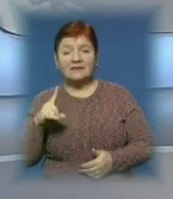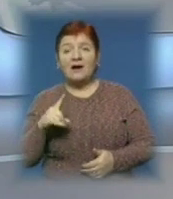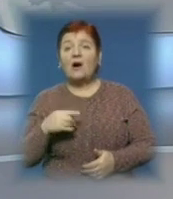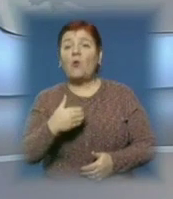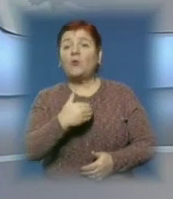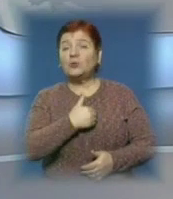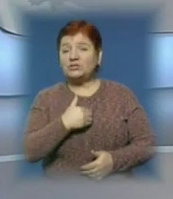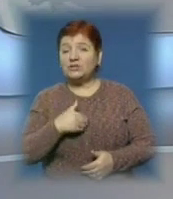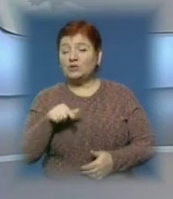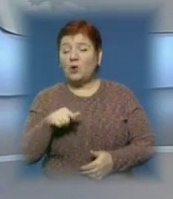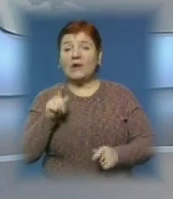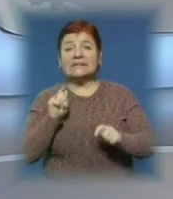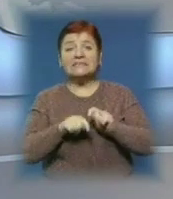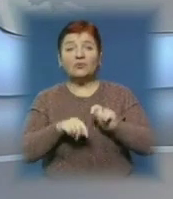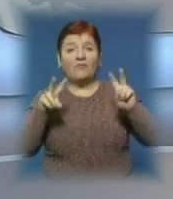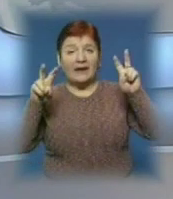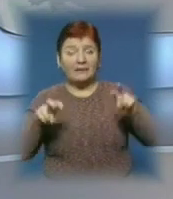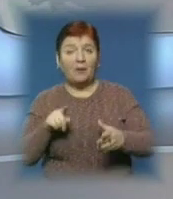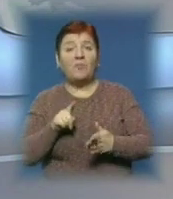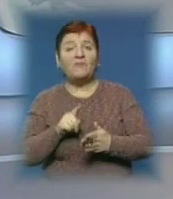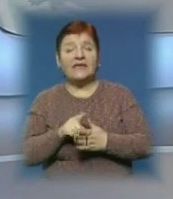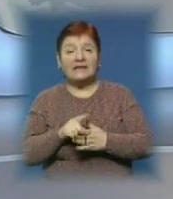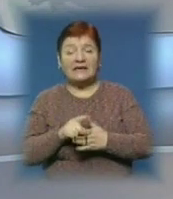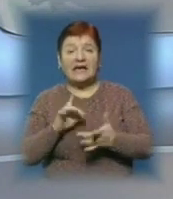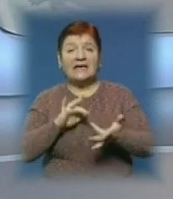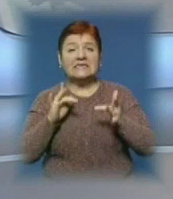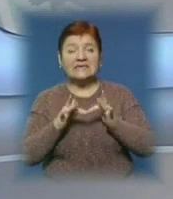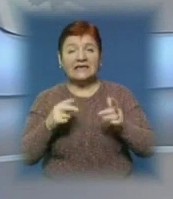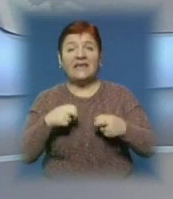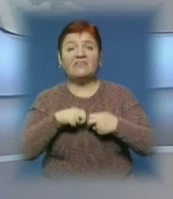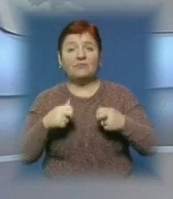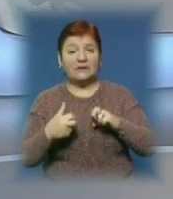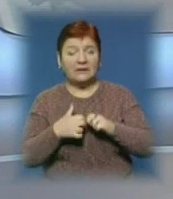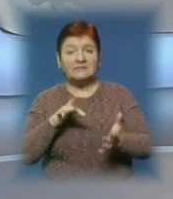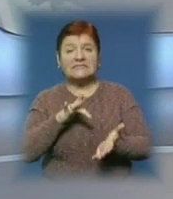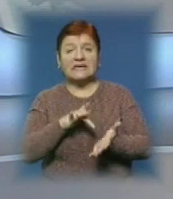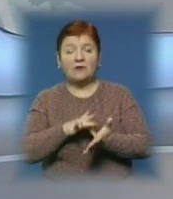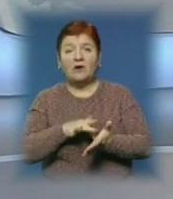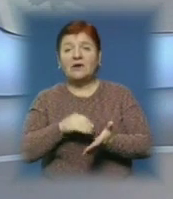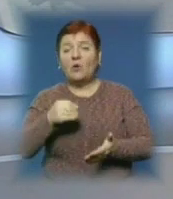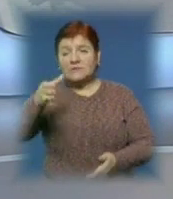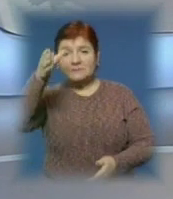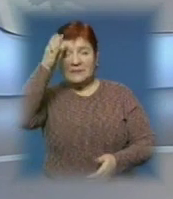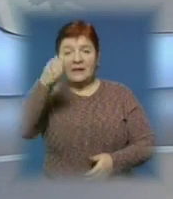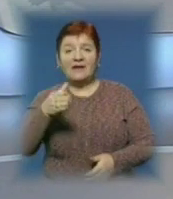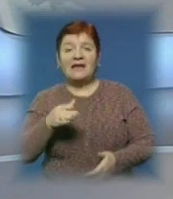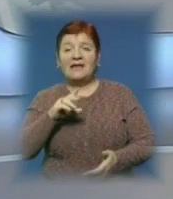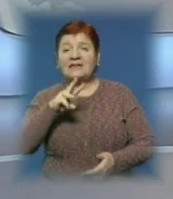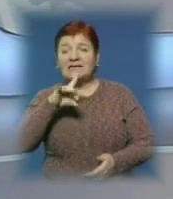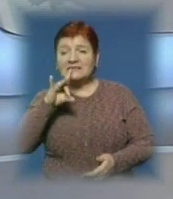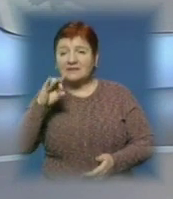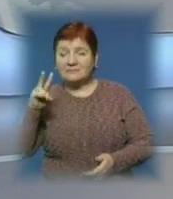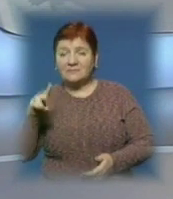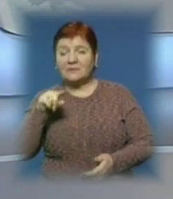охочі пройти цьогорічне тестування, повинні відвідати сайт Івано-Франківського регіонального центру оцінювання якості освіти test.if